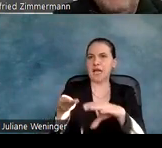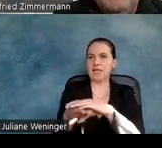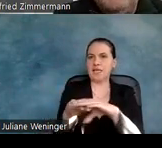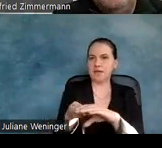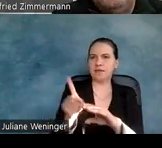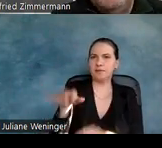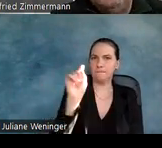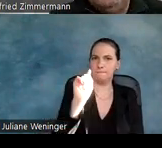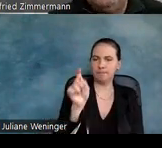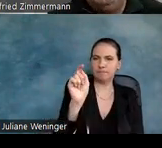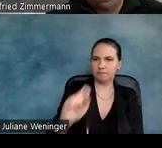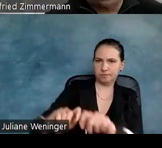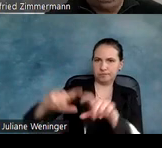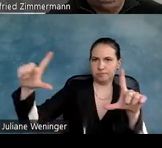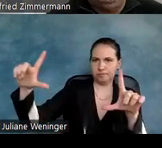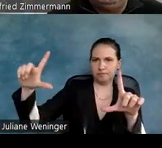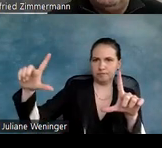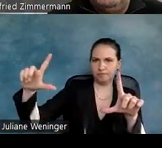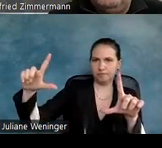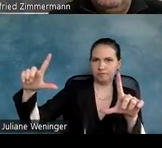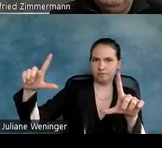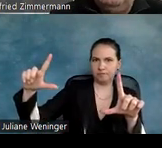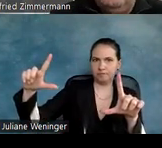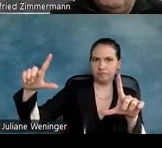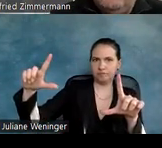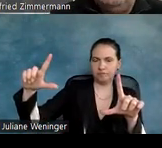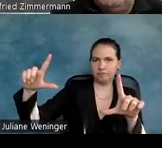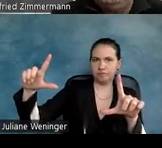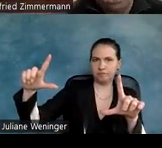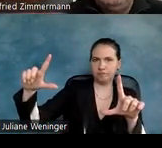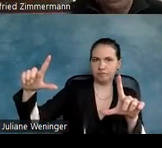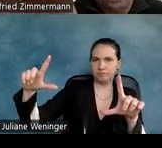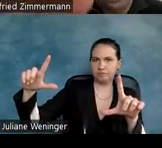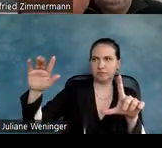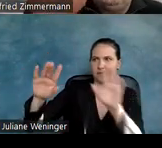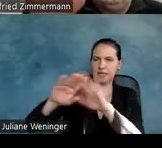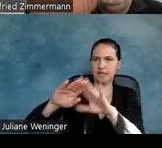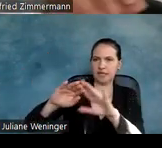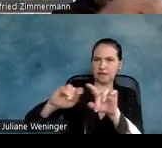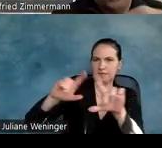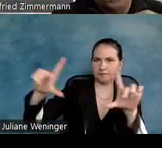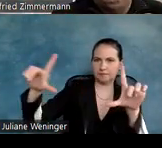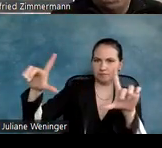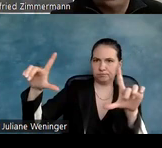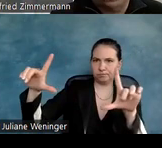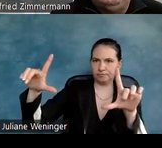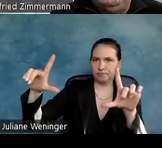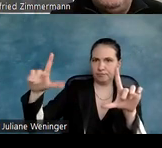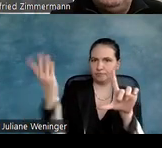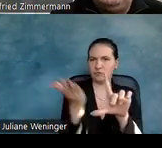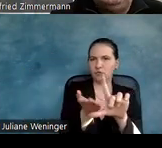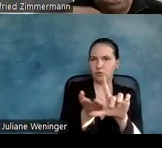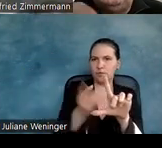geklickt und dann springt das, also auf der rechten Seite wird dieser Teil vom Dokument